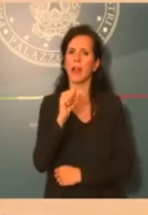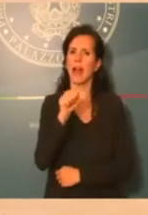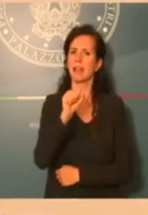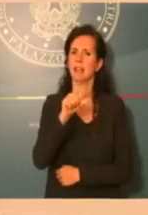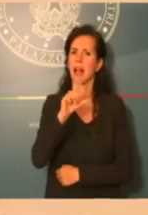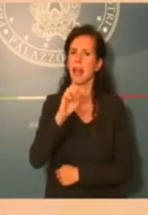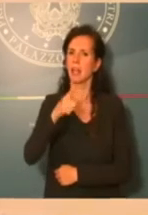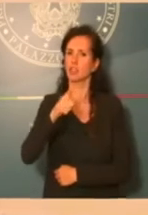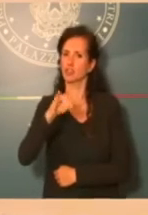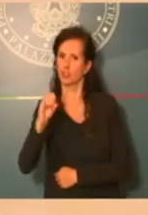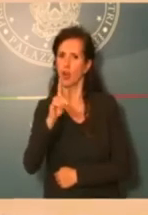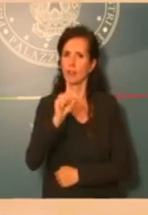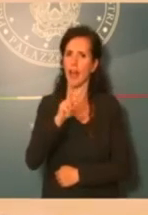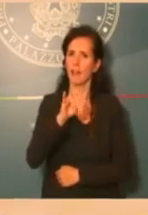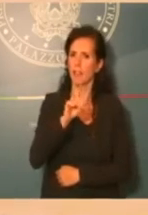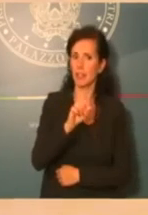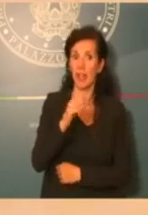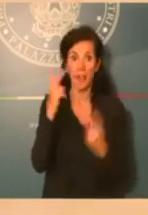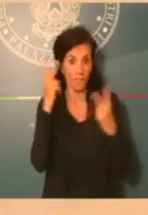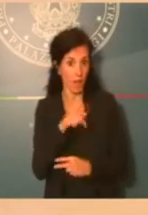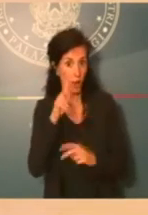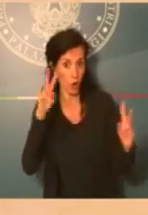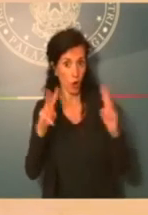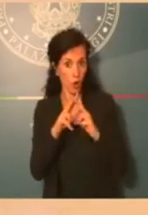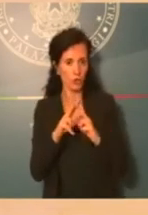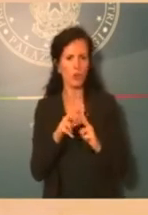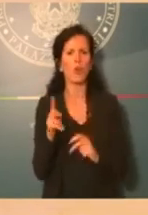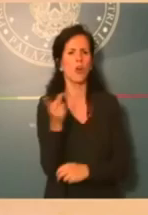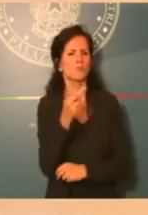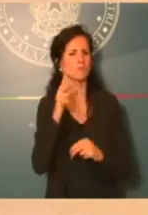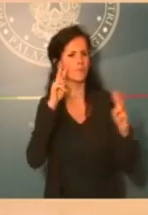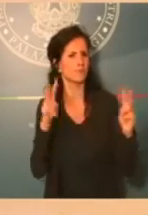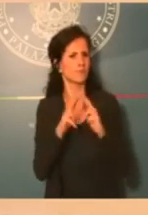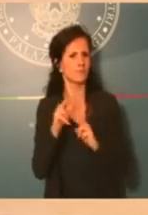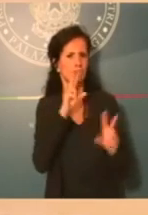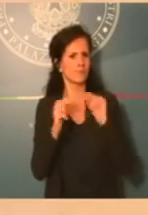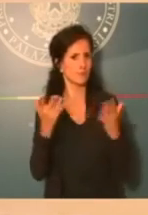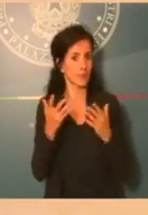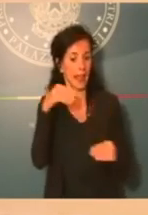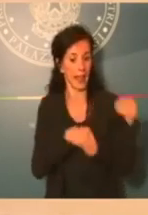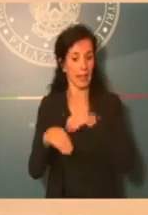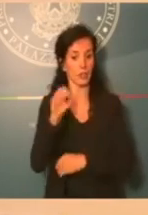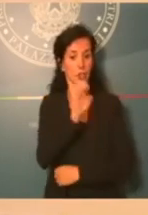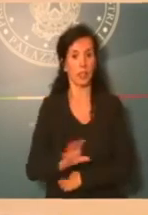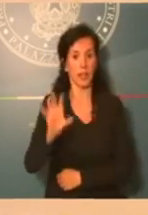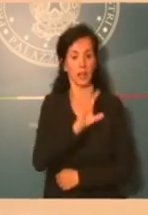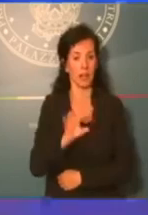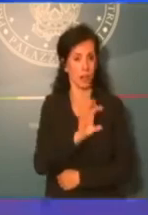vero e di cosa potrete parlare, eventualmente elezioni regionali e alleanze con il PD.